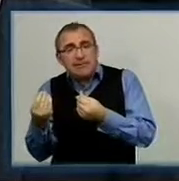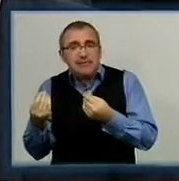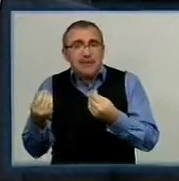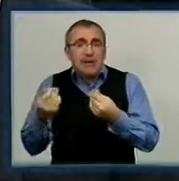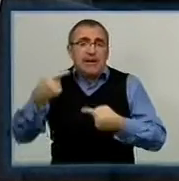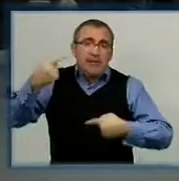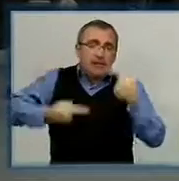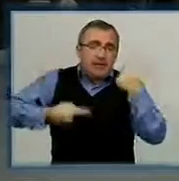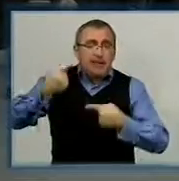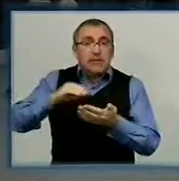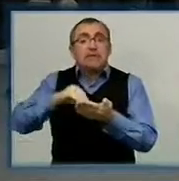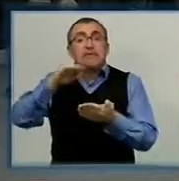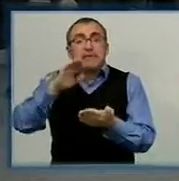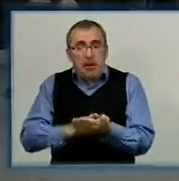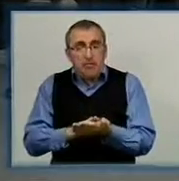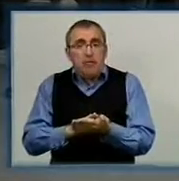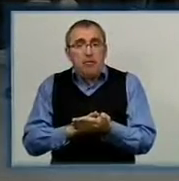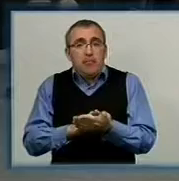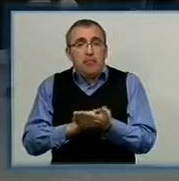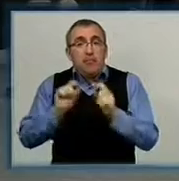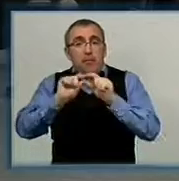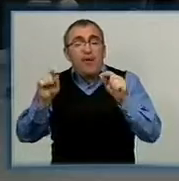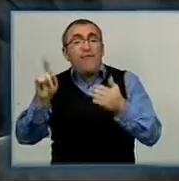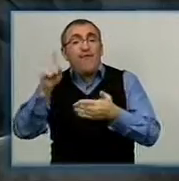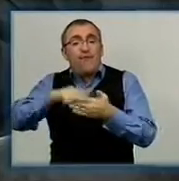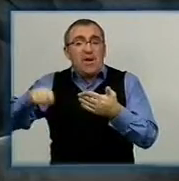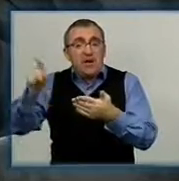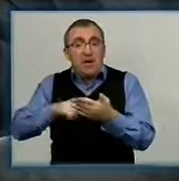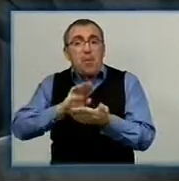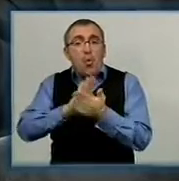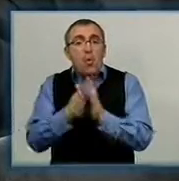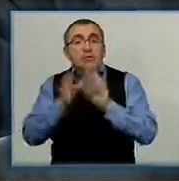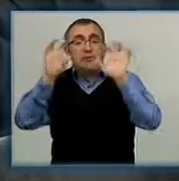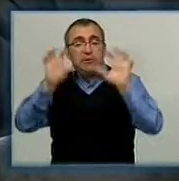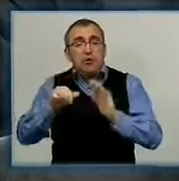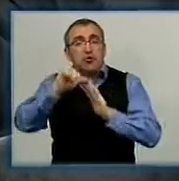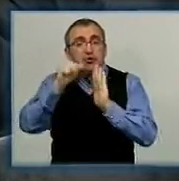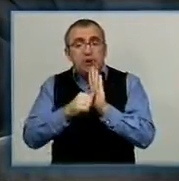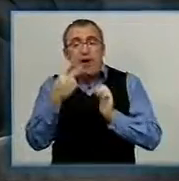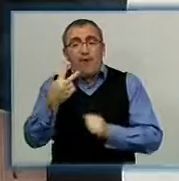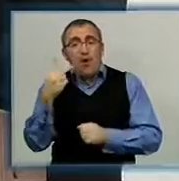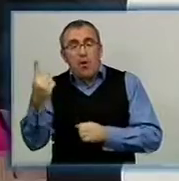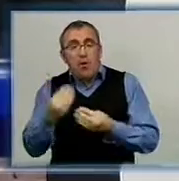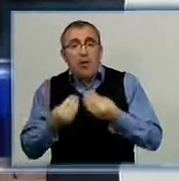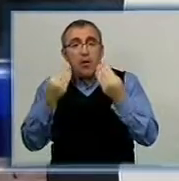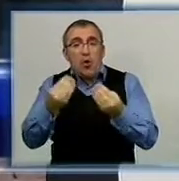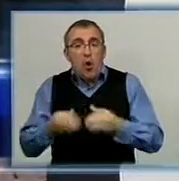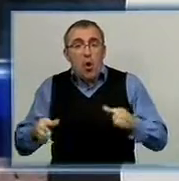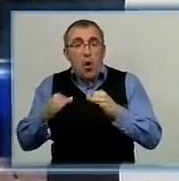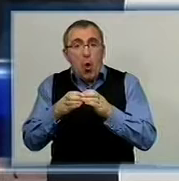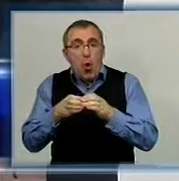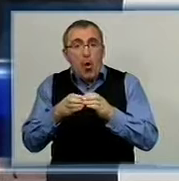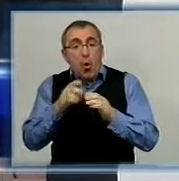дискусія. Записали фунт відмінити положення закону 16.21. Задання громадських організацій